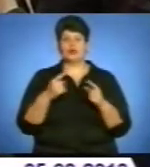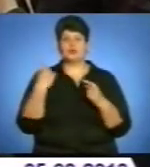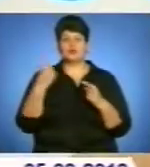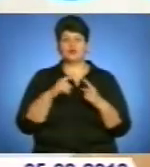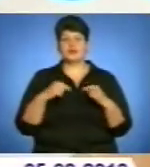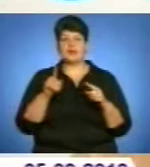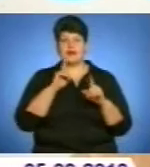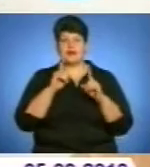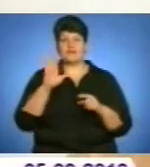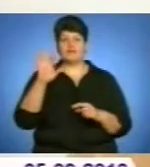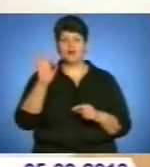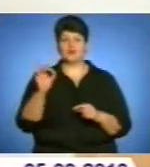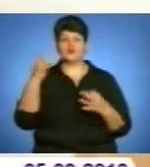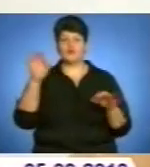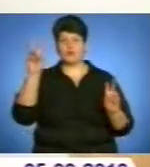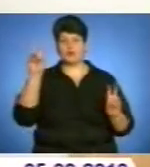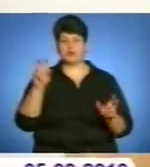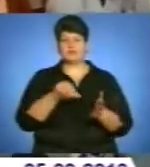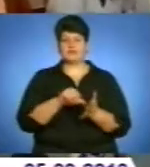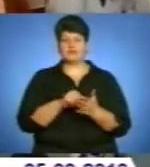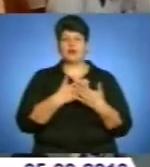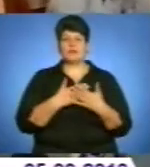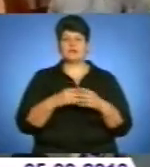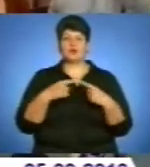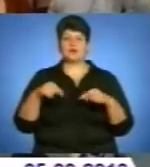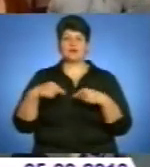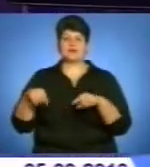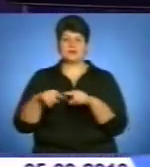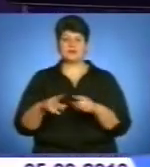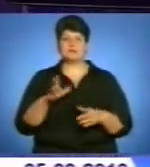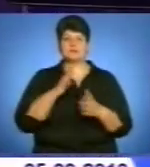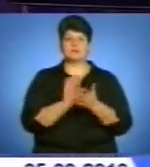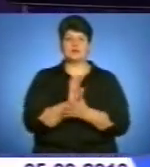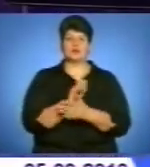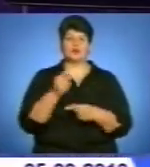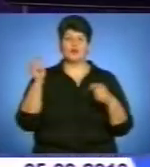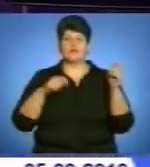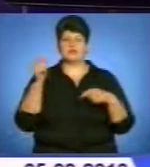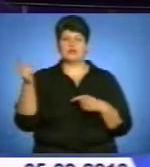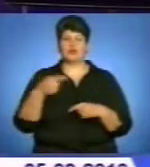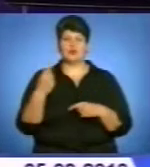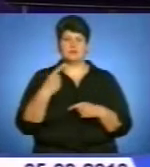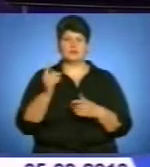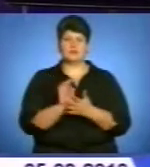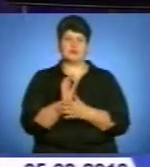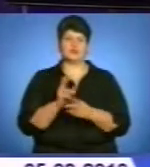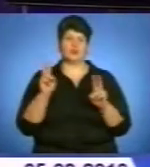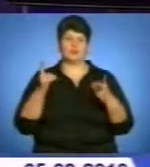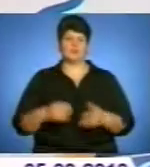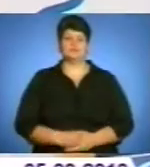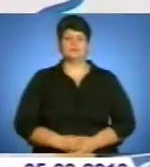від фракції ВО «Свобода» та представники громадських організацій під час прес-конференції у Тернопільському прес-клубі.